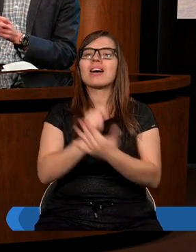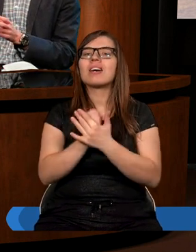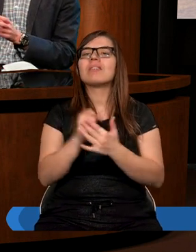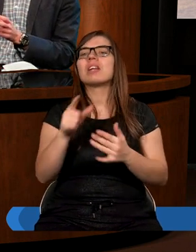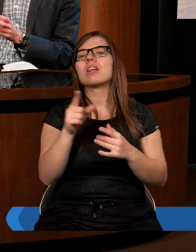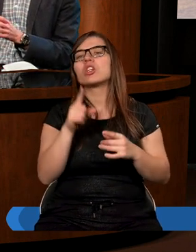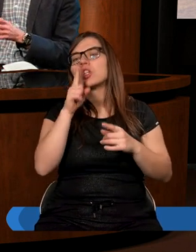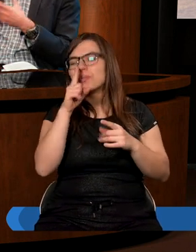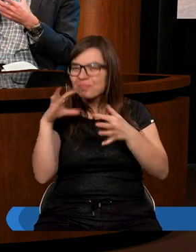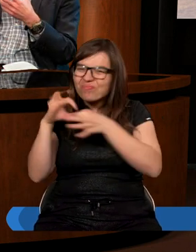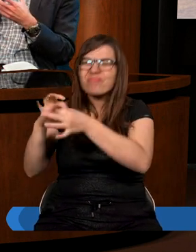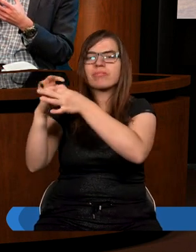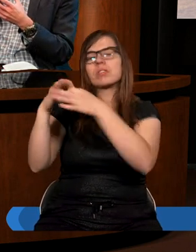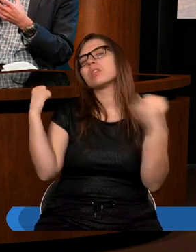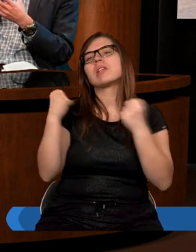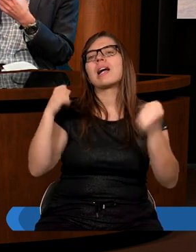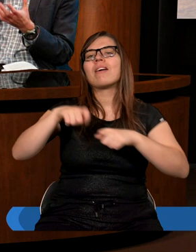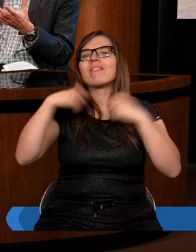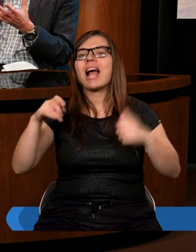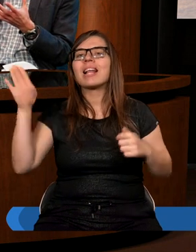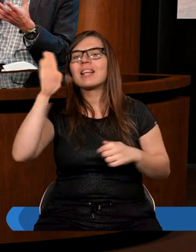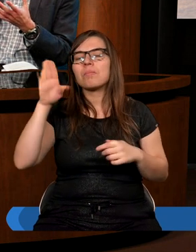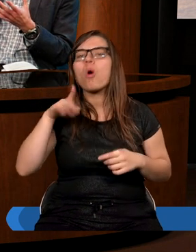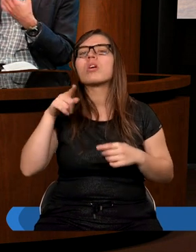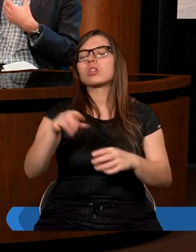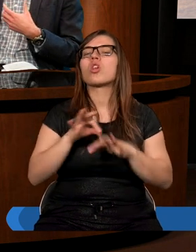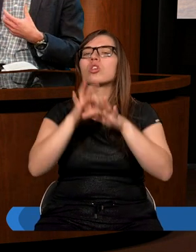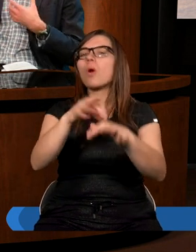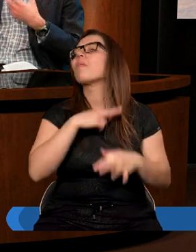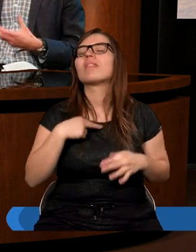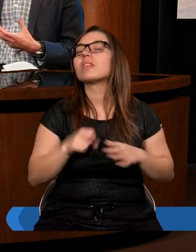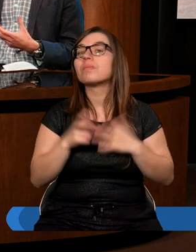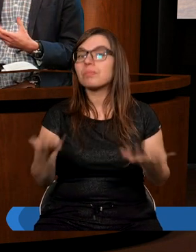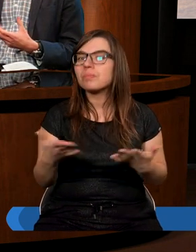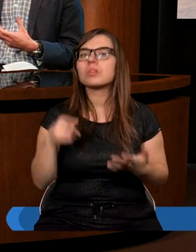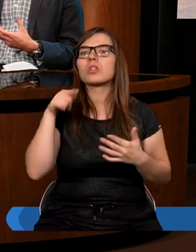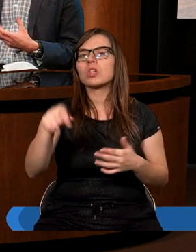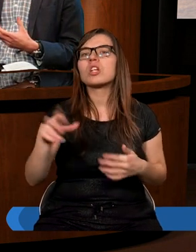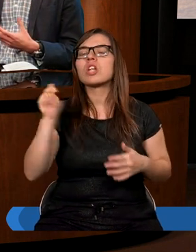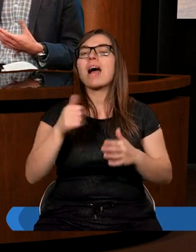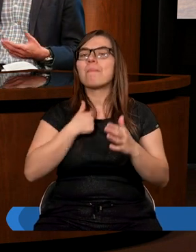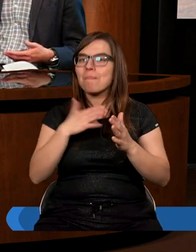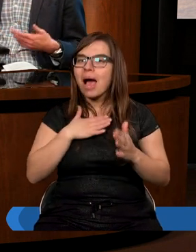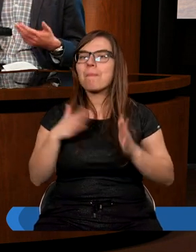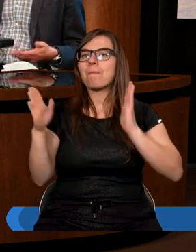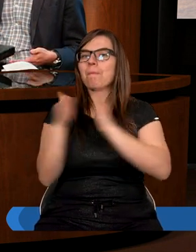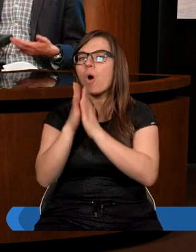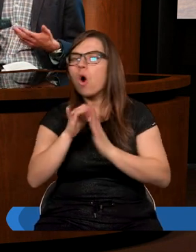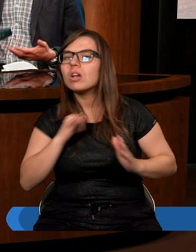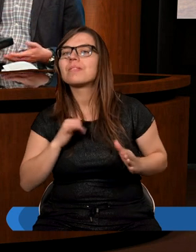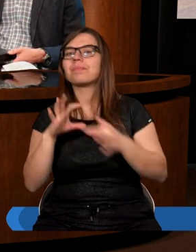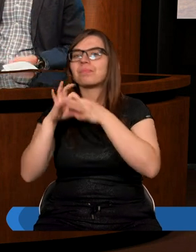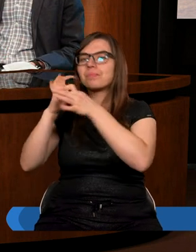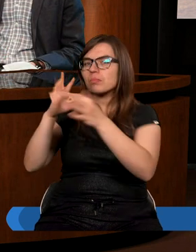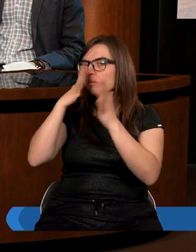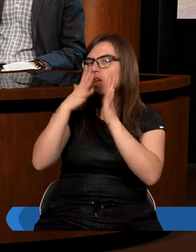z Panem Bogiem. To doprowadza nas do tego, że Duch Święty ma na nas wpływ, że zaczynamy odzwierciedlać